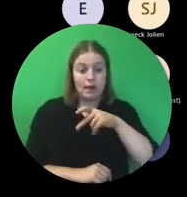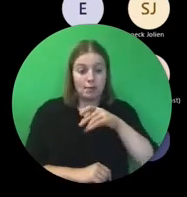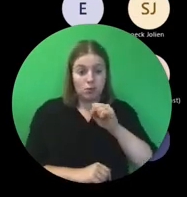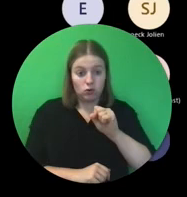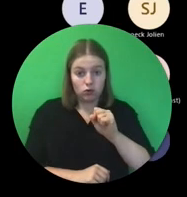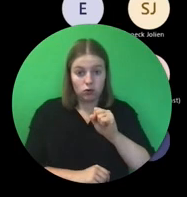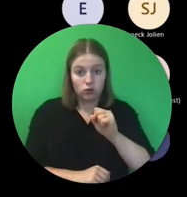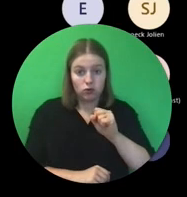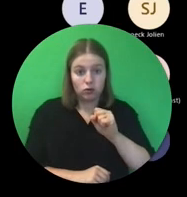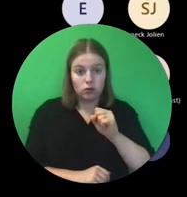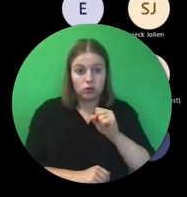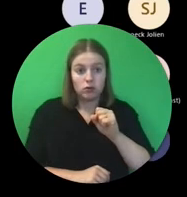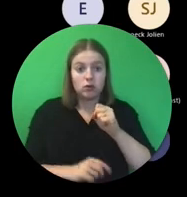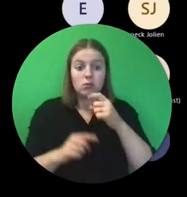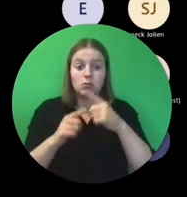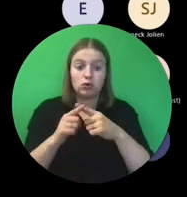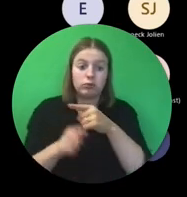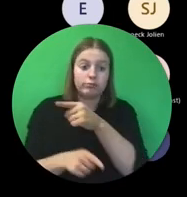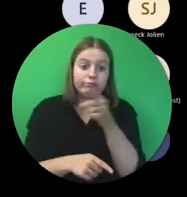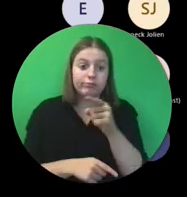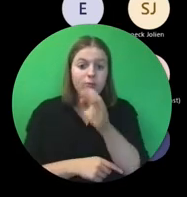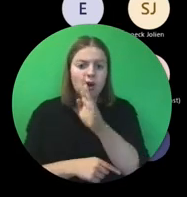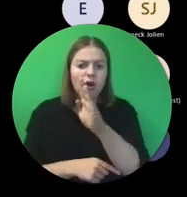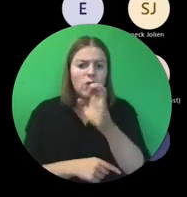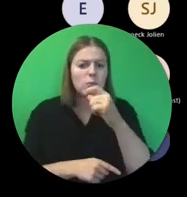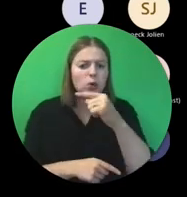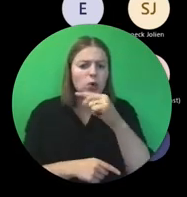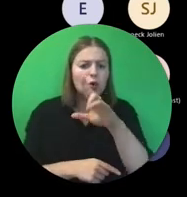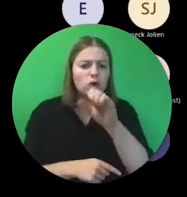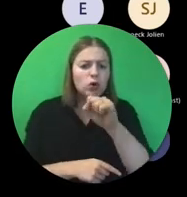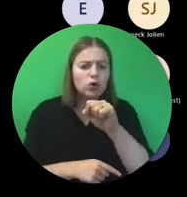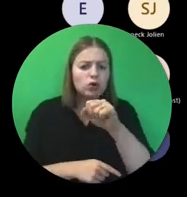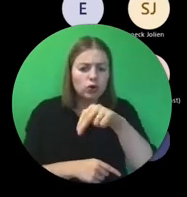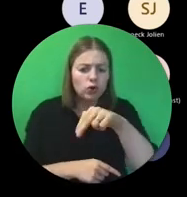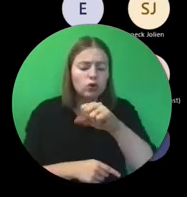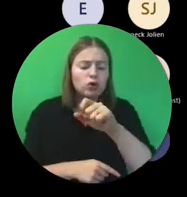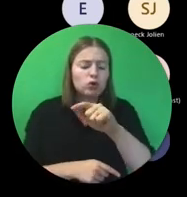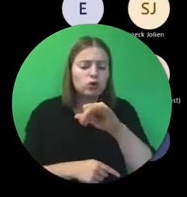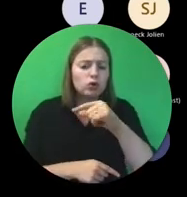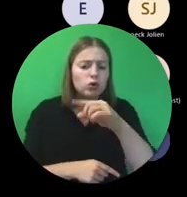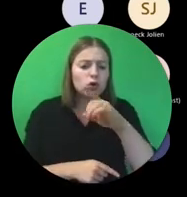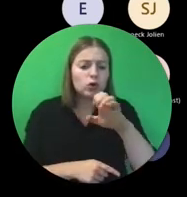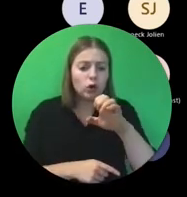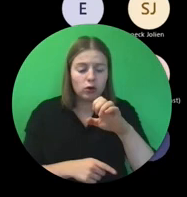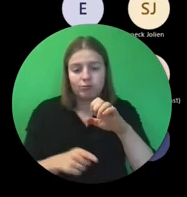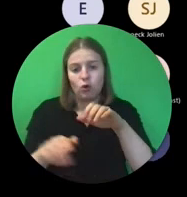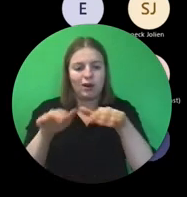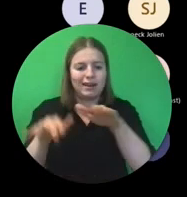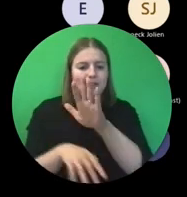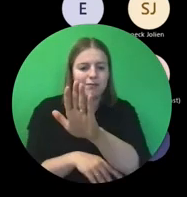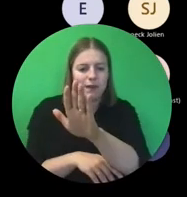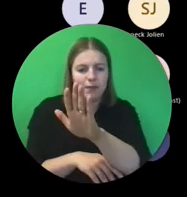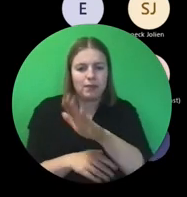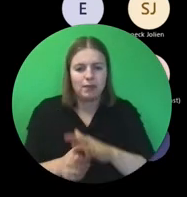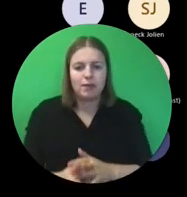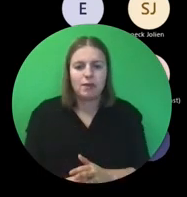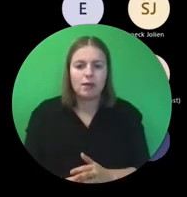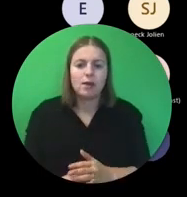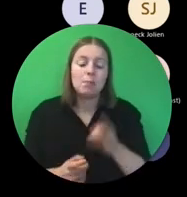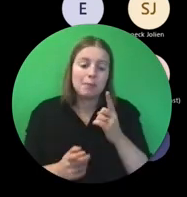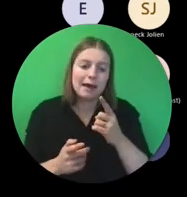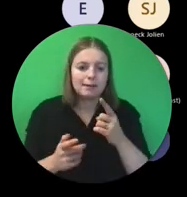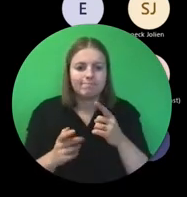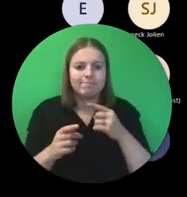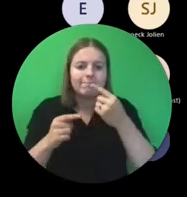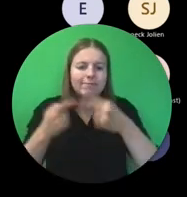en de begunstigde, jullie organisatie. En eigenlijk in dit geval meerdere